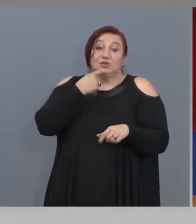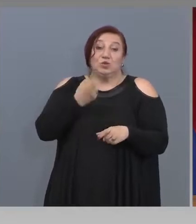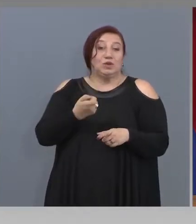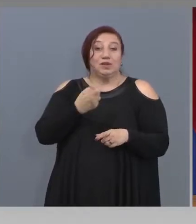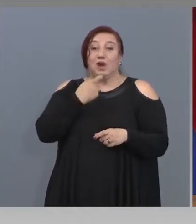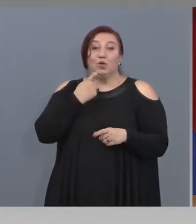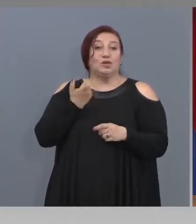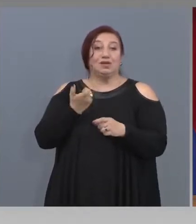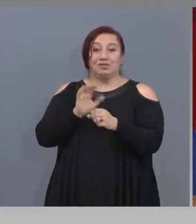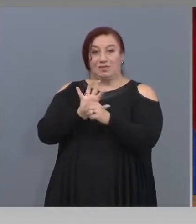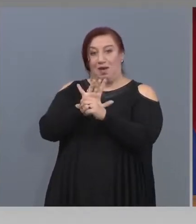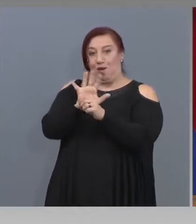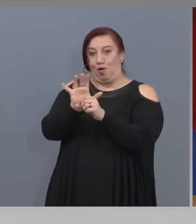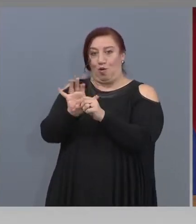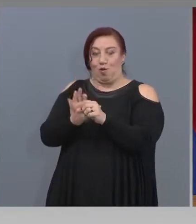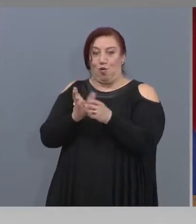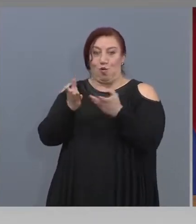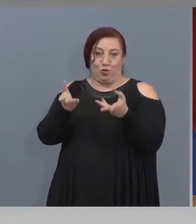така да я нарикам.